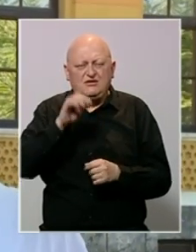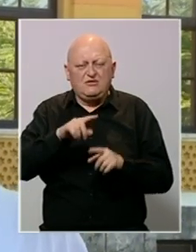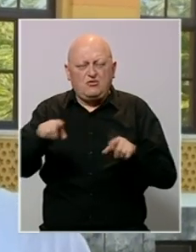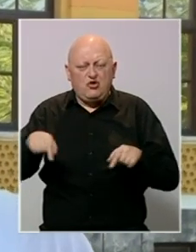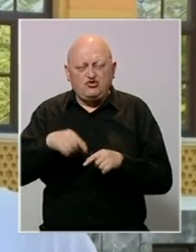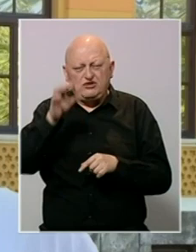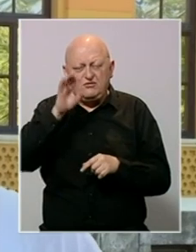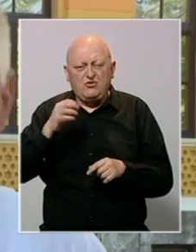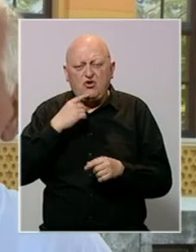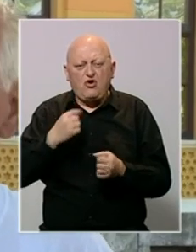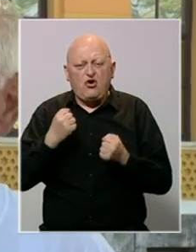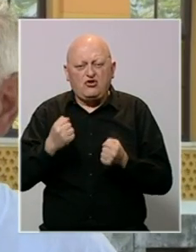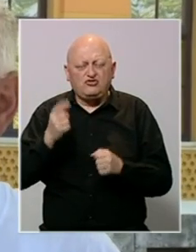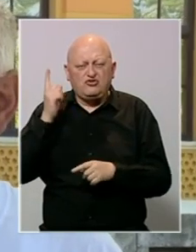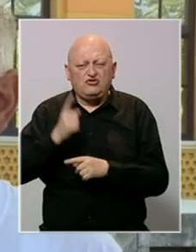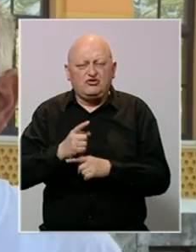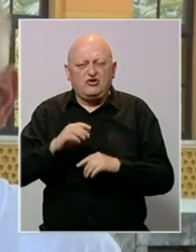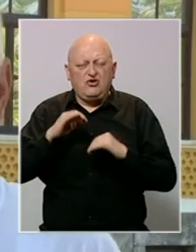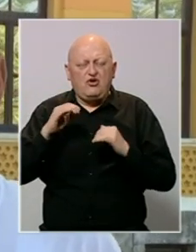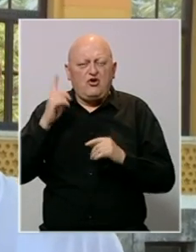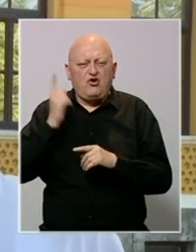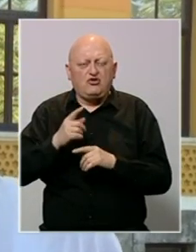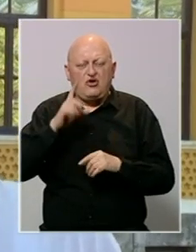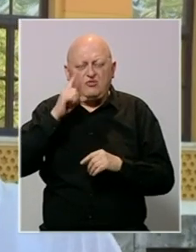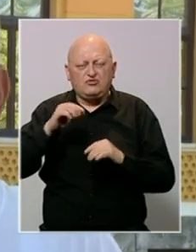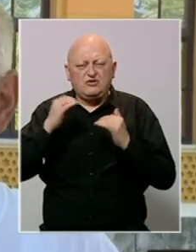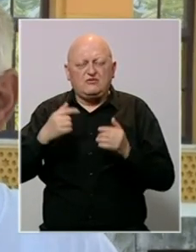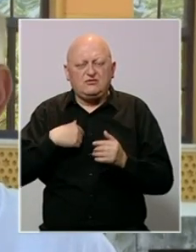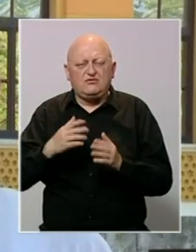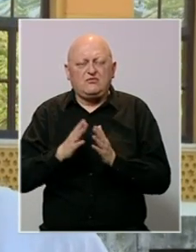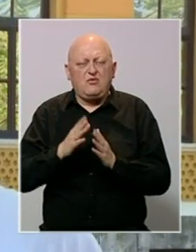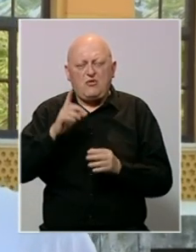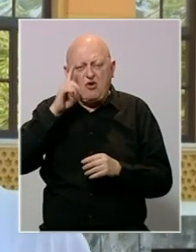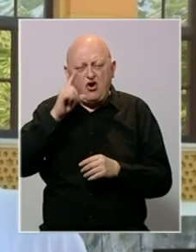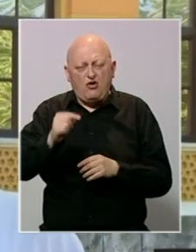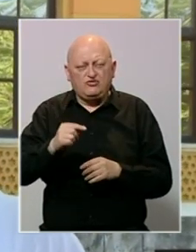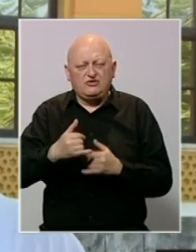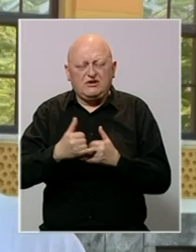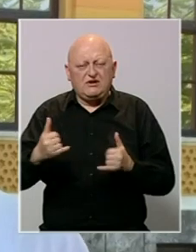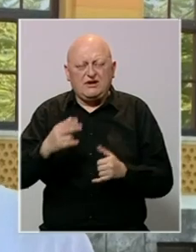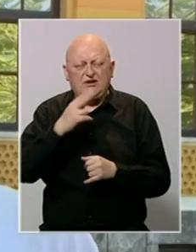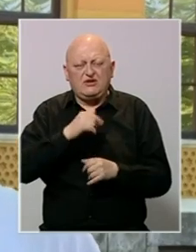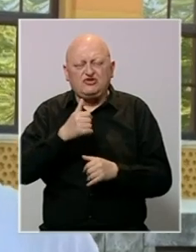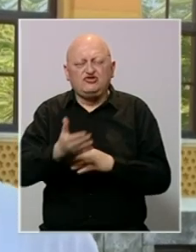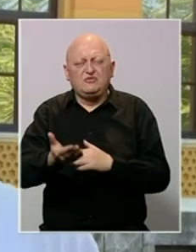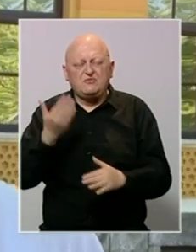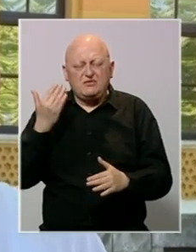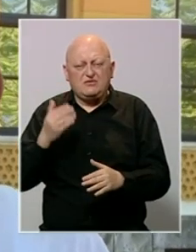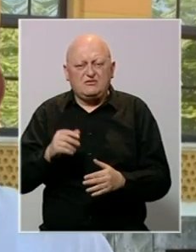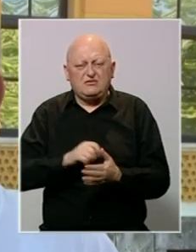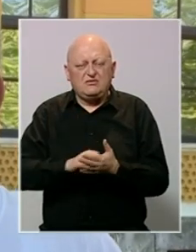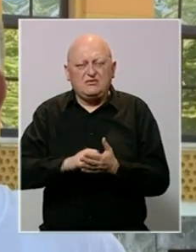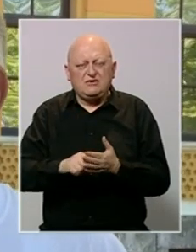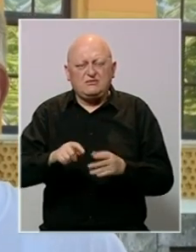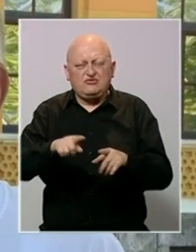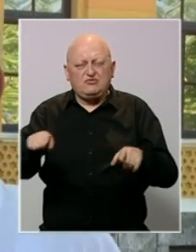plan, koji je jači odluke općinskog vijeća. Zato apelujemo na općinu da je gradnonačalnik, da čim prije izbrišu iz